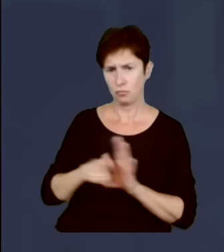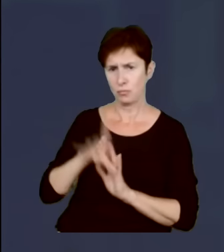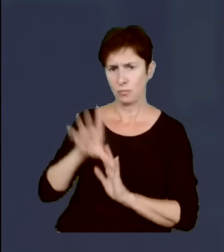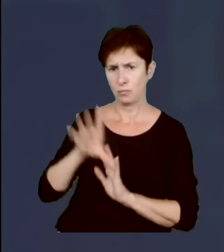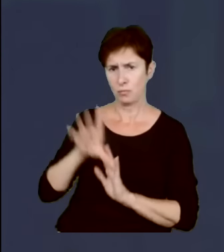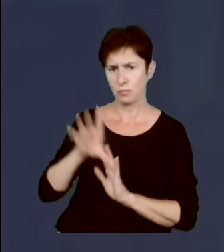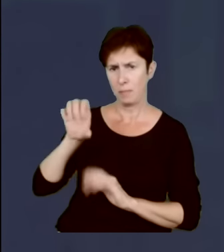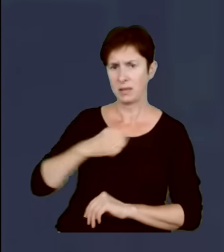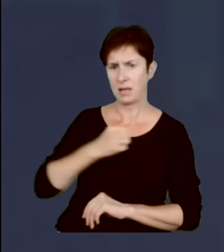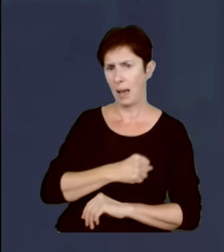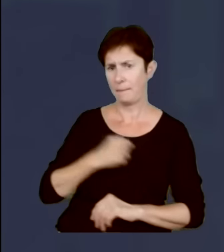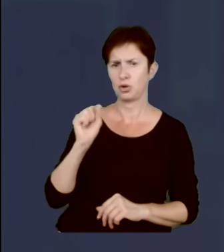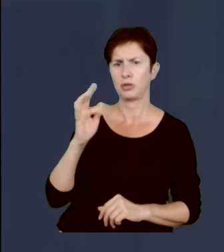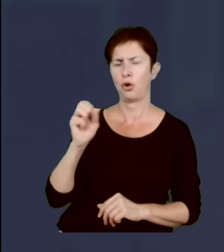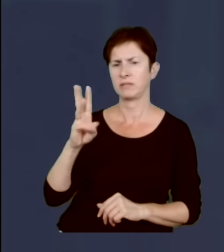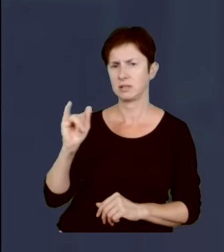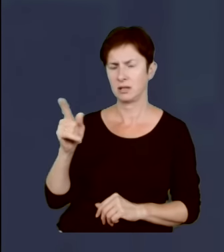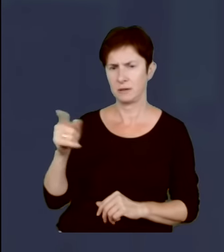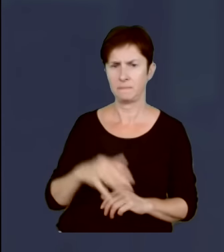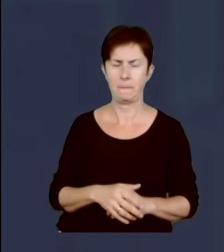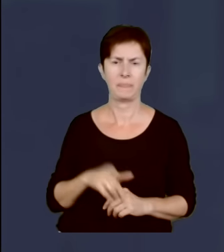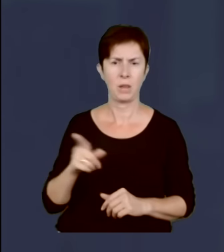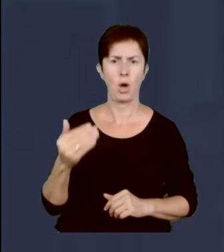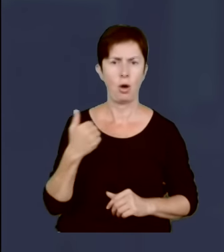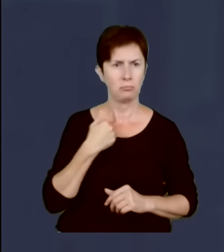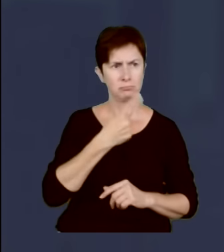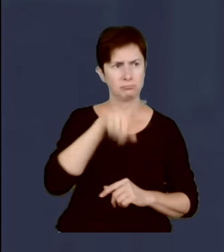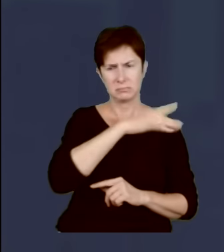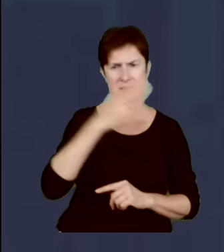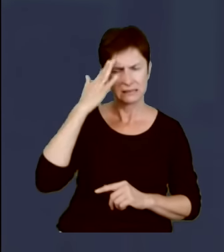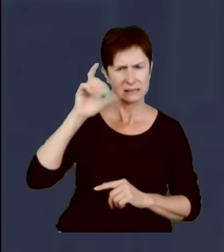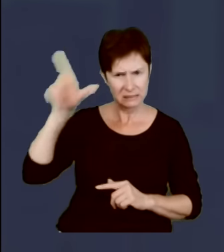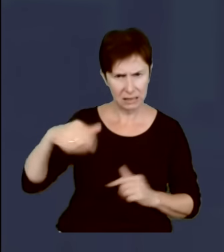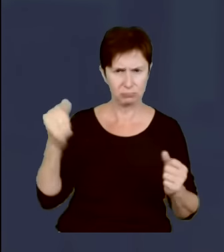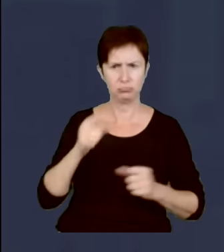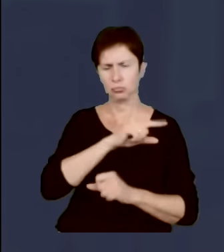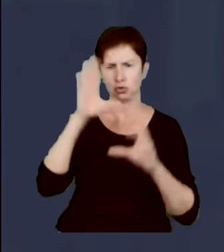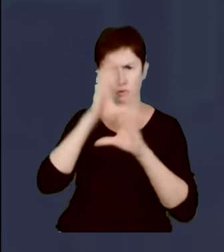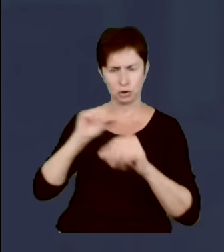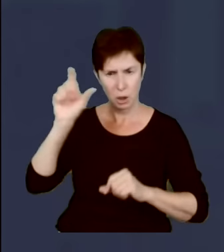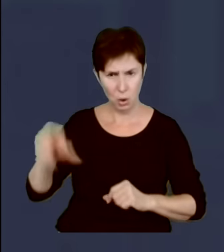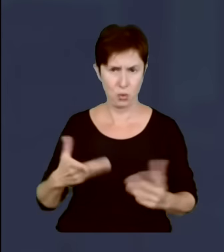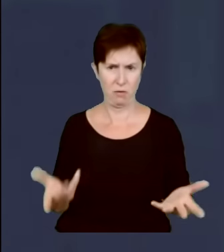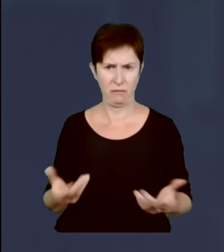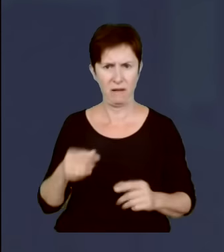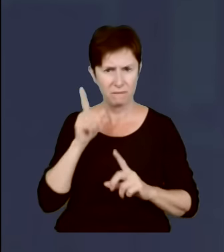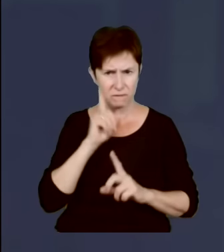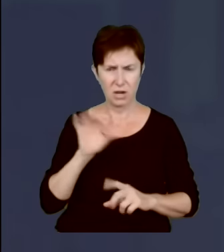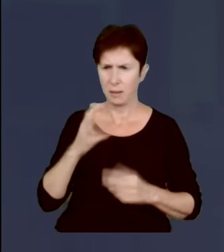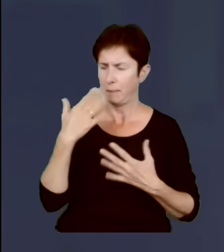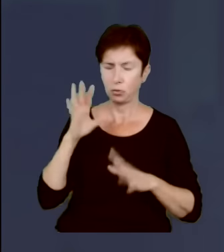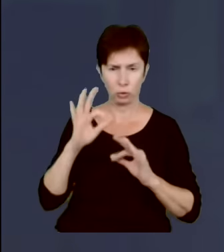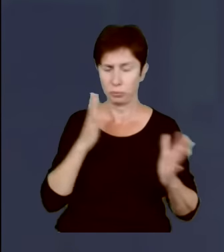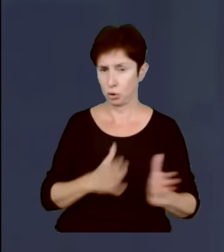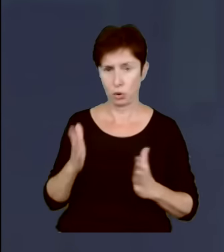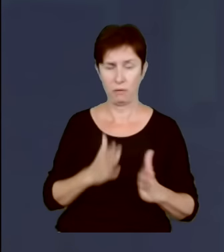Był znany i szanowany przez naszych partnerów. Rzeczywiście jest świetnie przygotowany do tego,